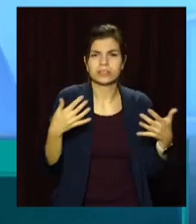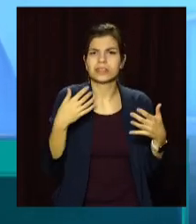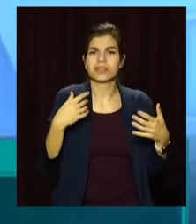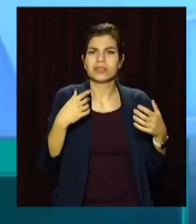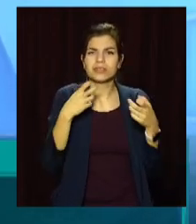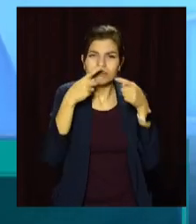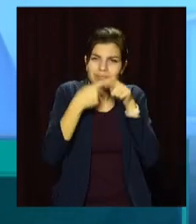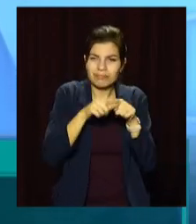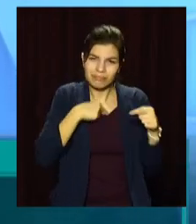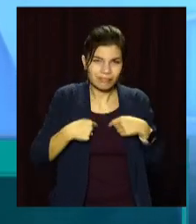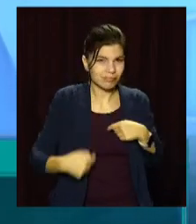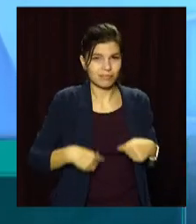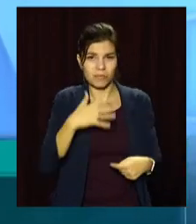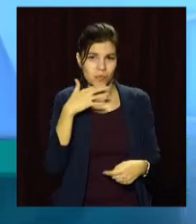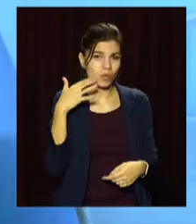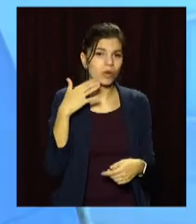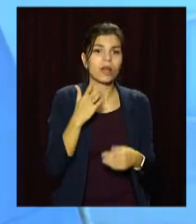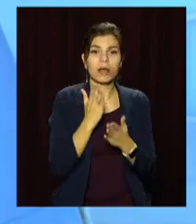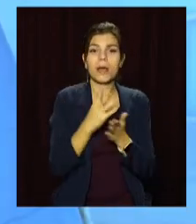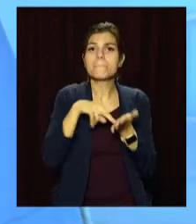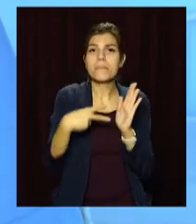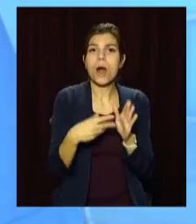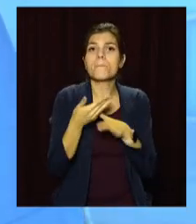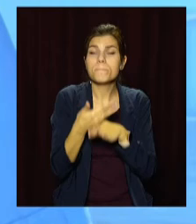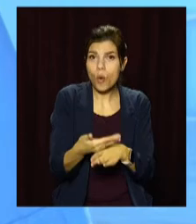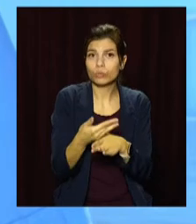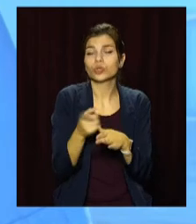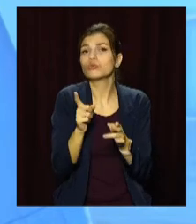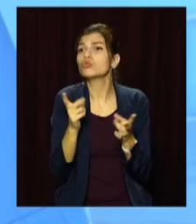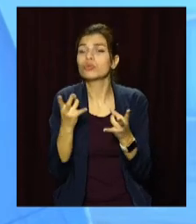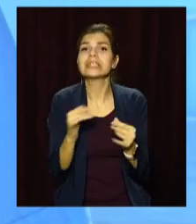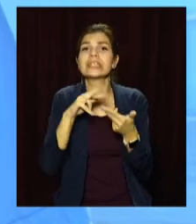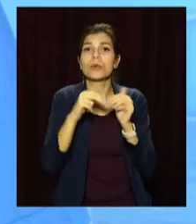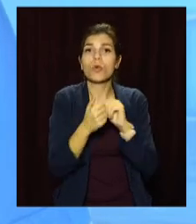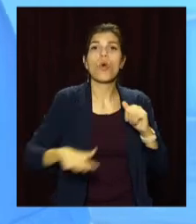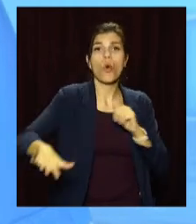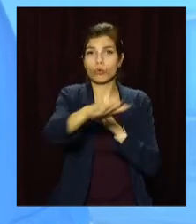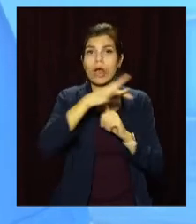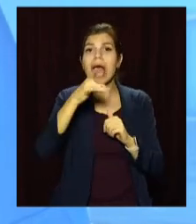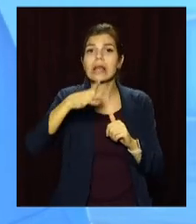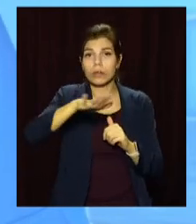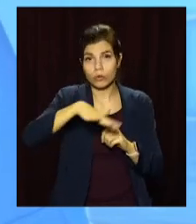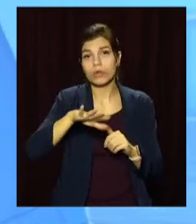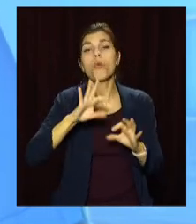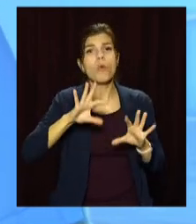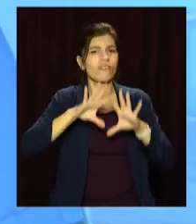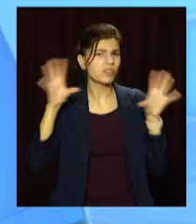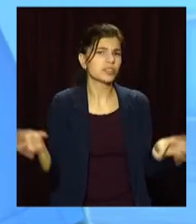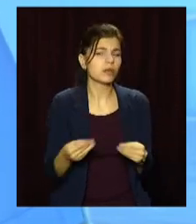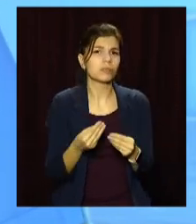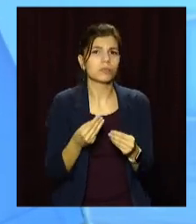Він відбувається і ургентна, планова допомога пацієнтам з Дніпродзержинських окружаючих районів, в принципі, по всім